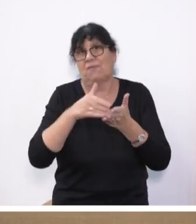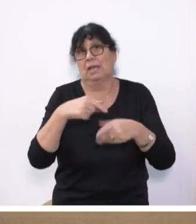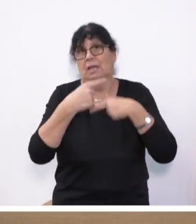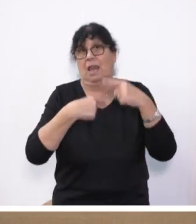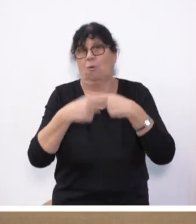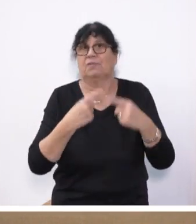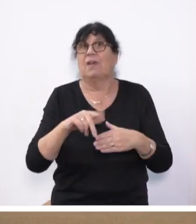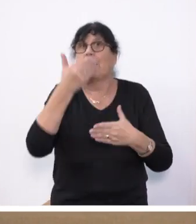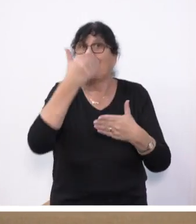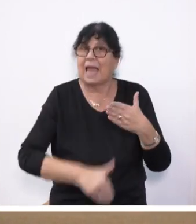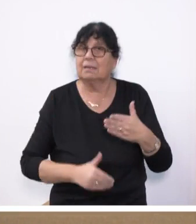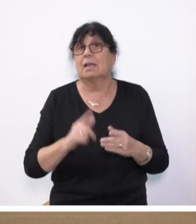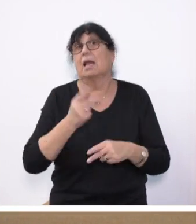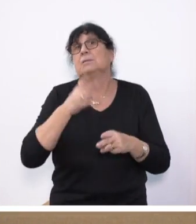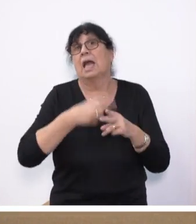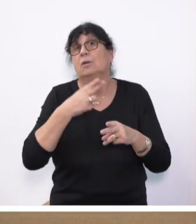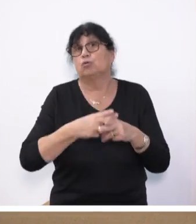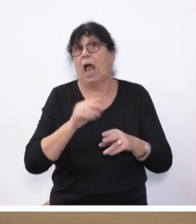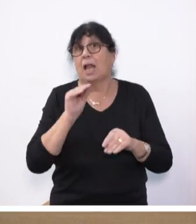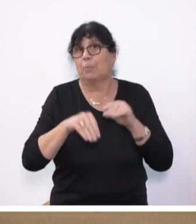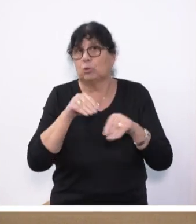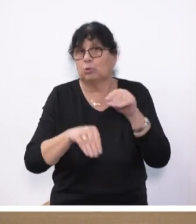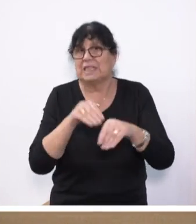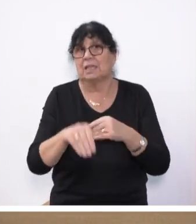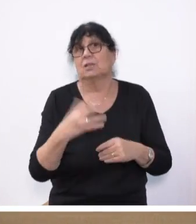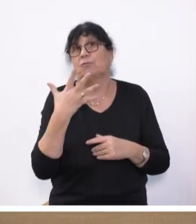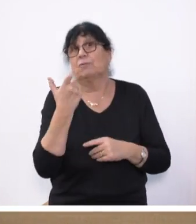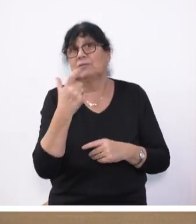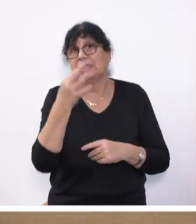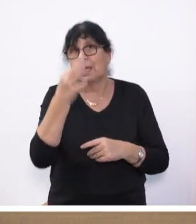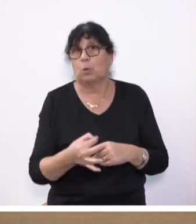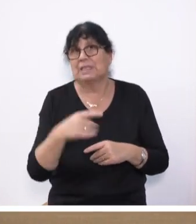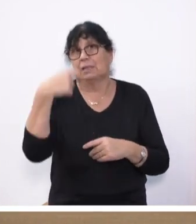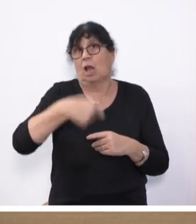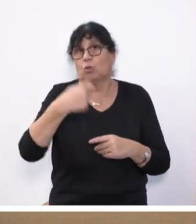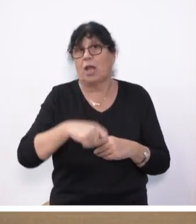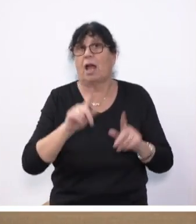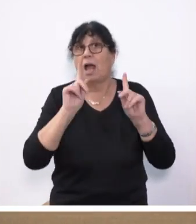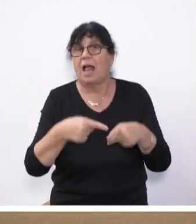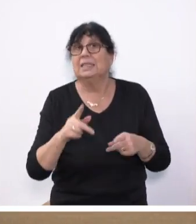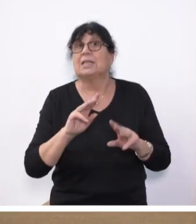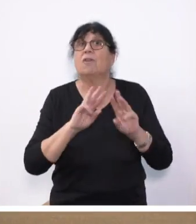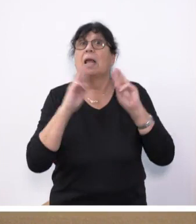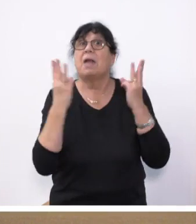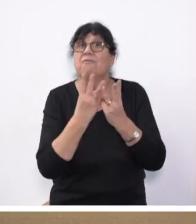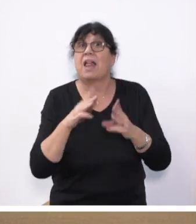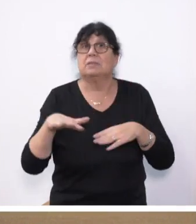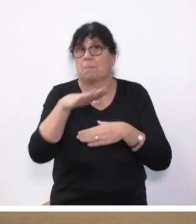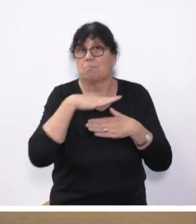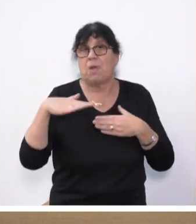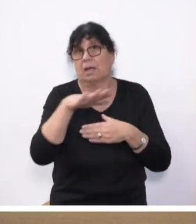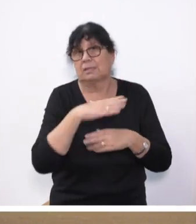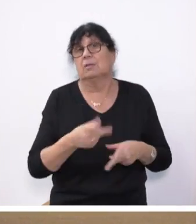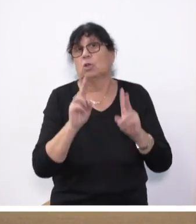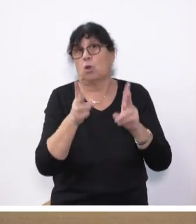Denn am Schluss wird ein Stahl produziert, der 25 Prozent teurer ist als auf dem Weltmarkt. Ein normal oder